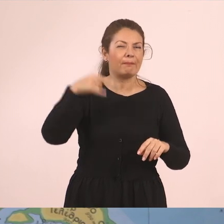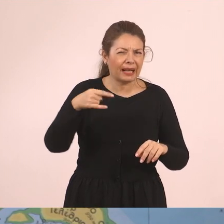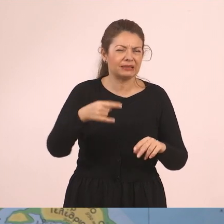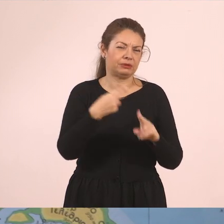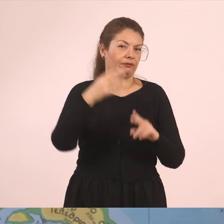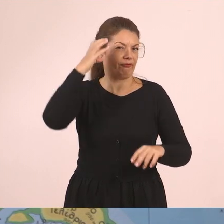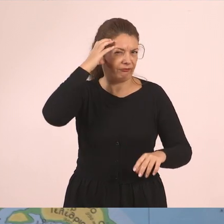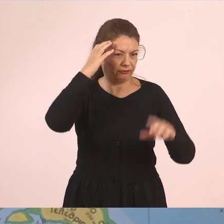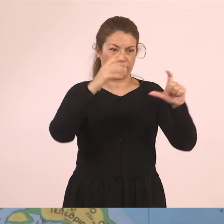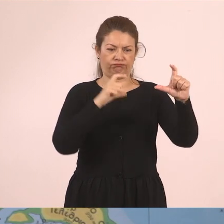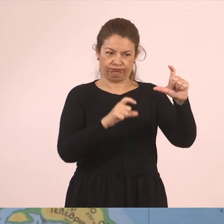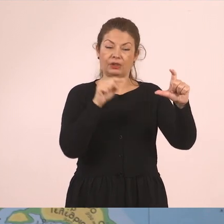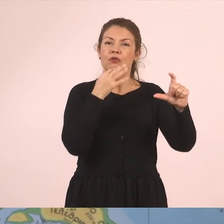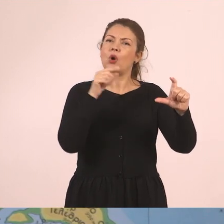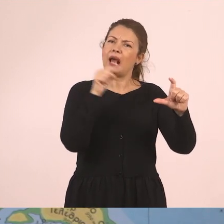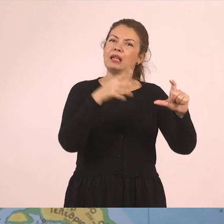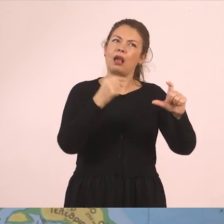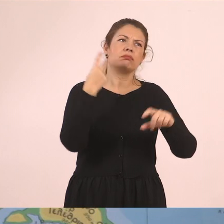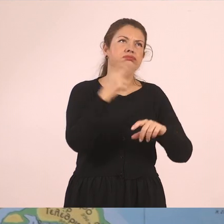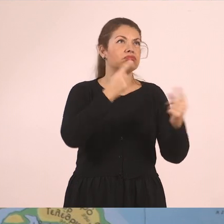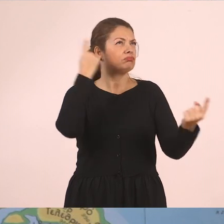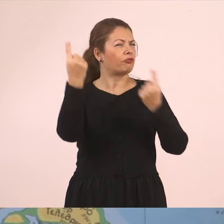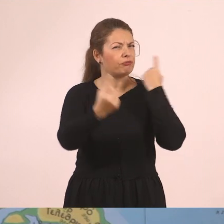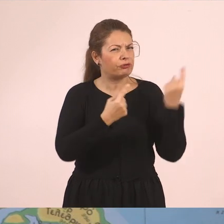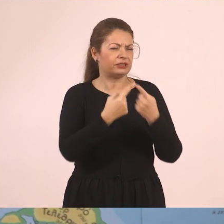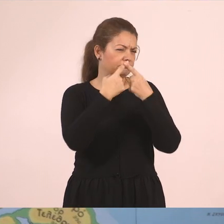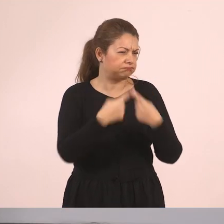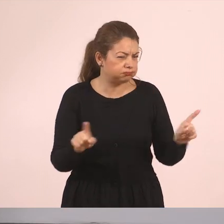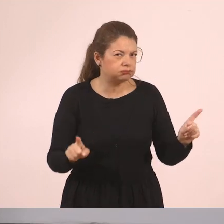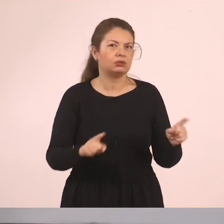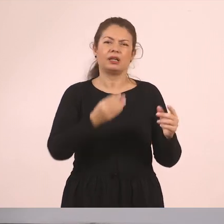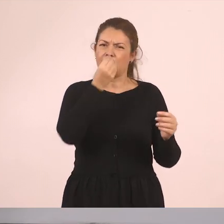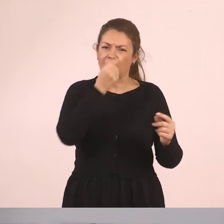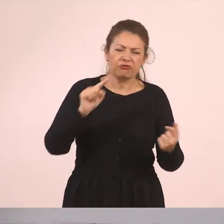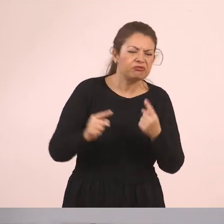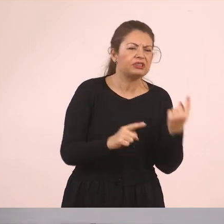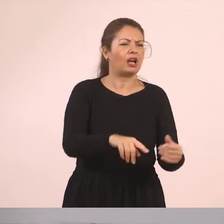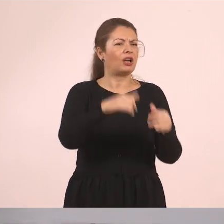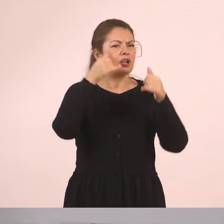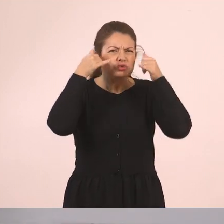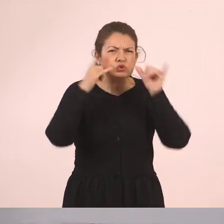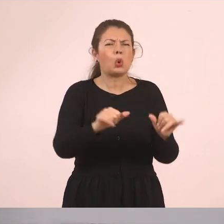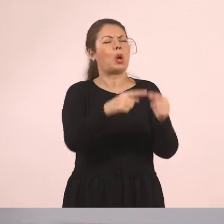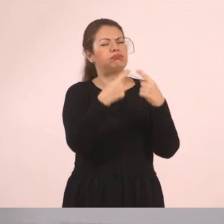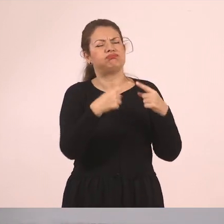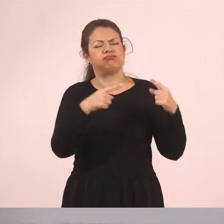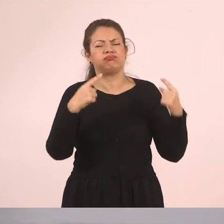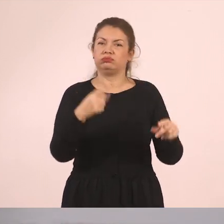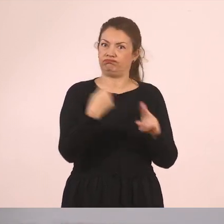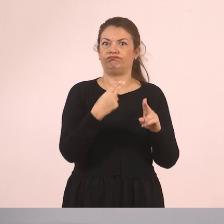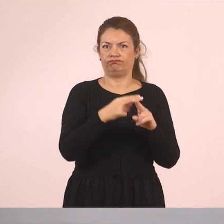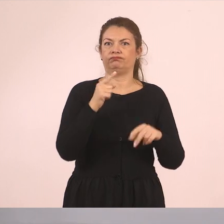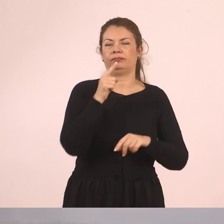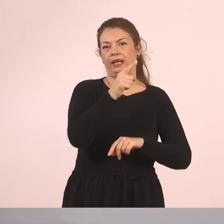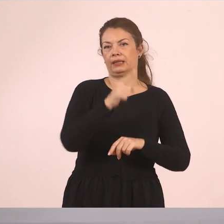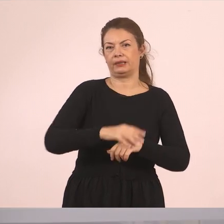σημασία, και γεωμορφολογικά, αλλά και ουσιαστικά από άποψη του έντονου φυσικού στοιχείου που υπάρχει